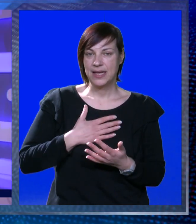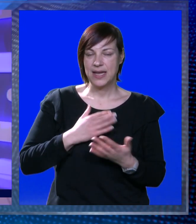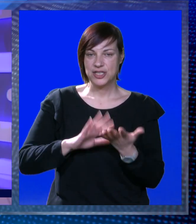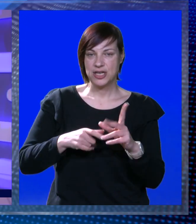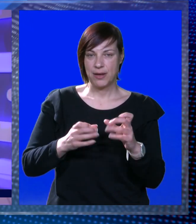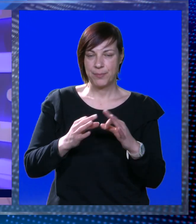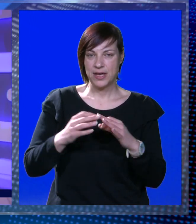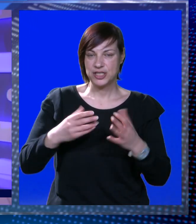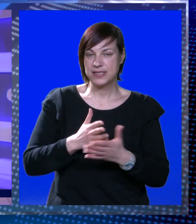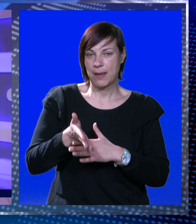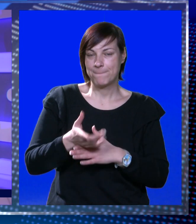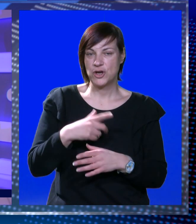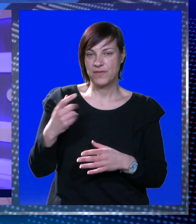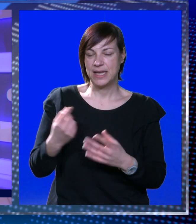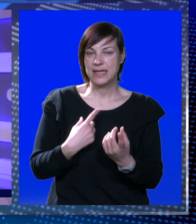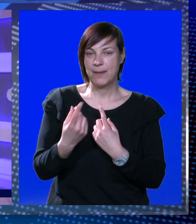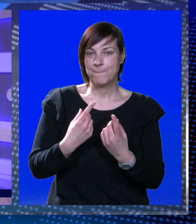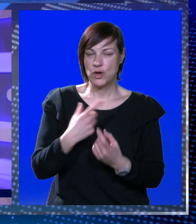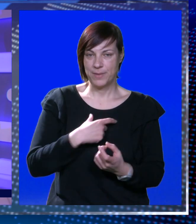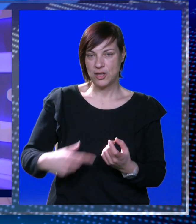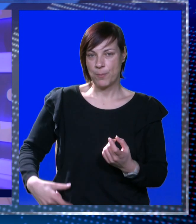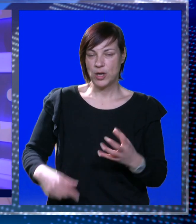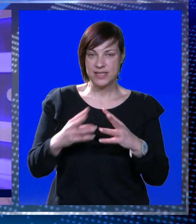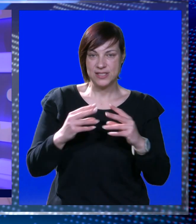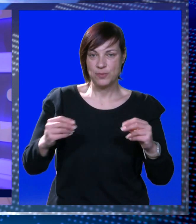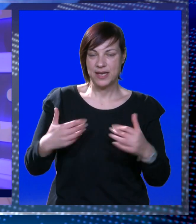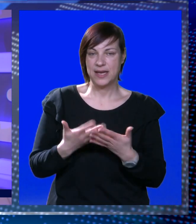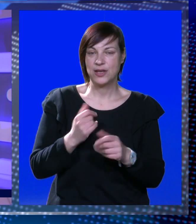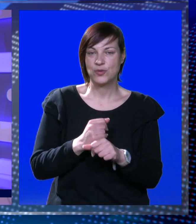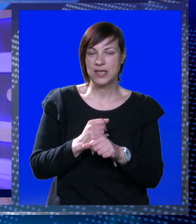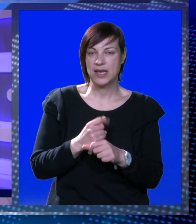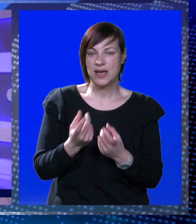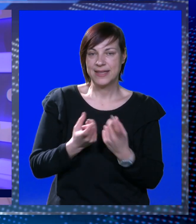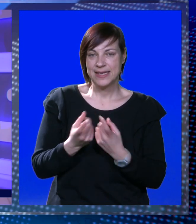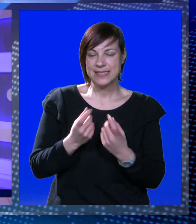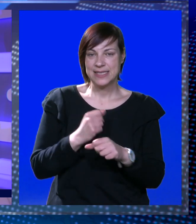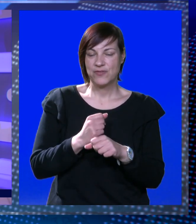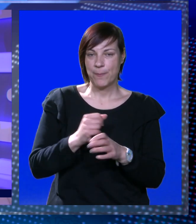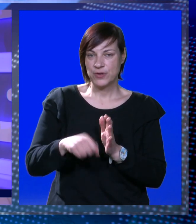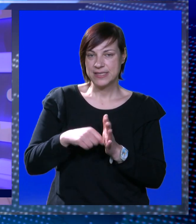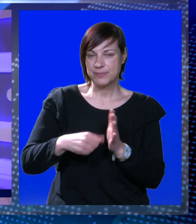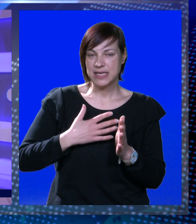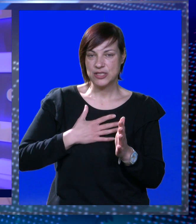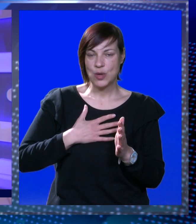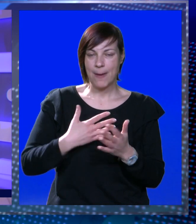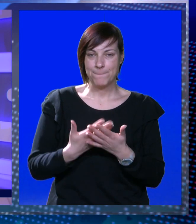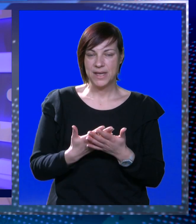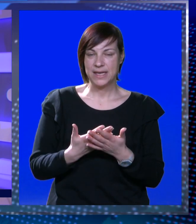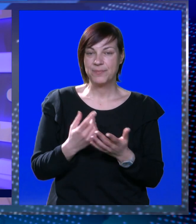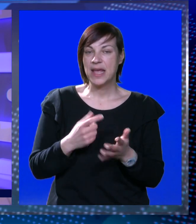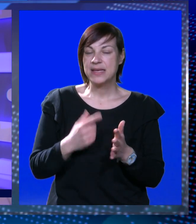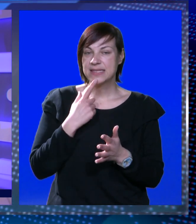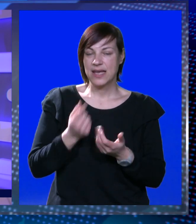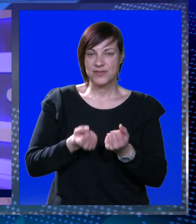Naša Zrinka Majčica provela je dani s prometnom policijom na terenu. Da rade doista izazovan posao, snimile su i naše kamere.